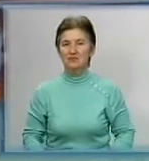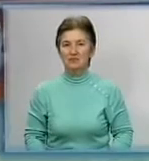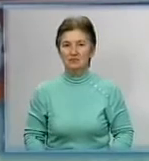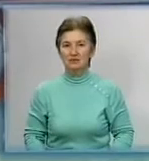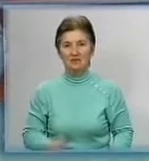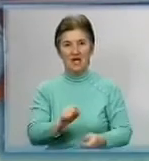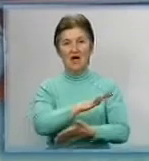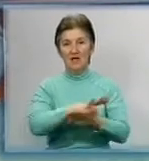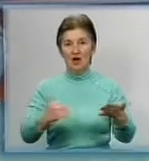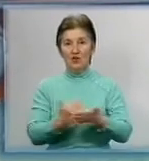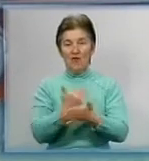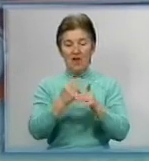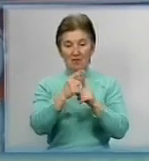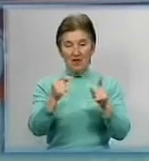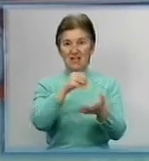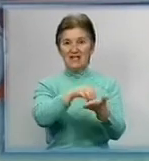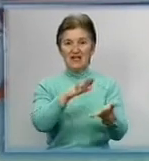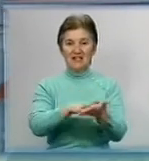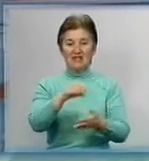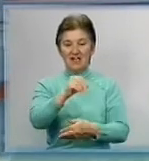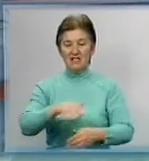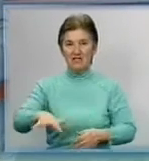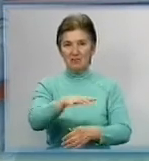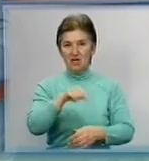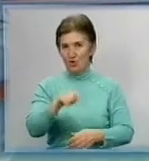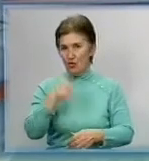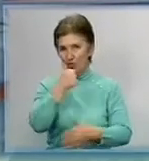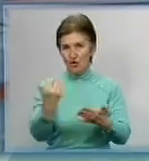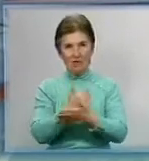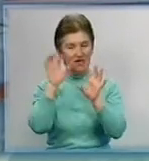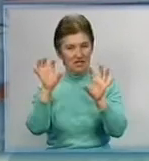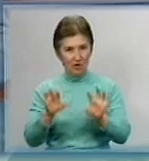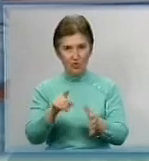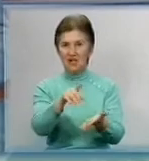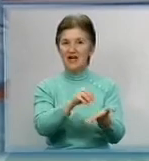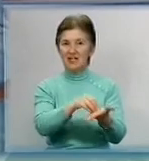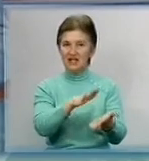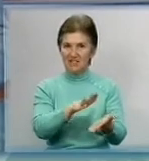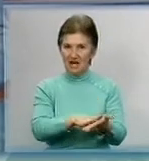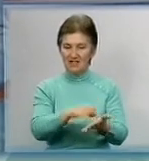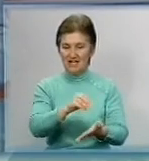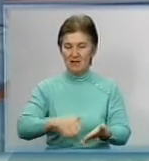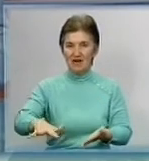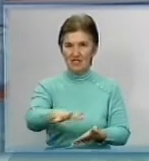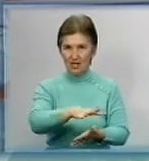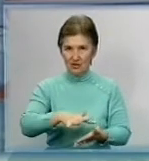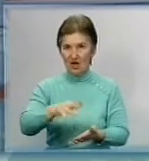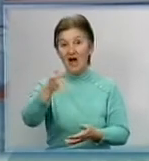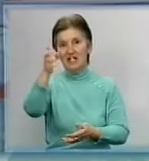І далі про нові правила реєстрації землі. З цього року в Україні почав діяти закон, за яким реєстрація земельної ділянки відбувається в